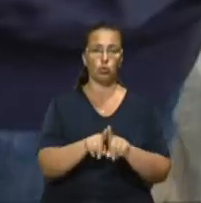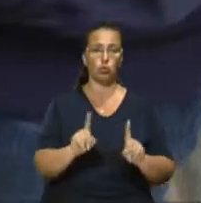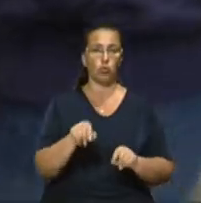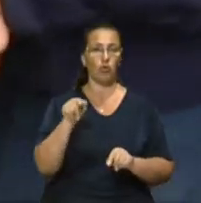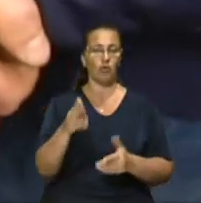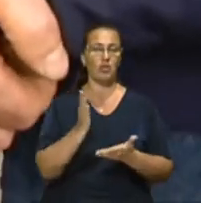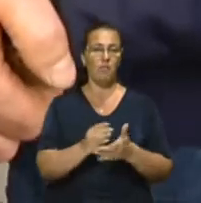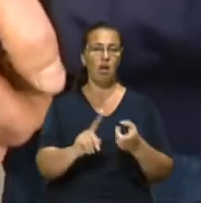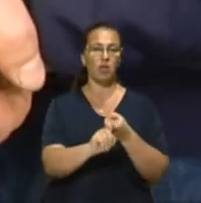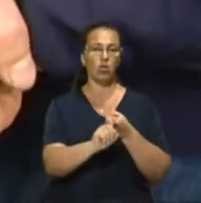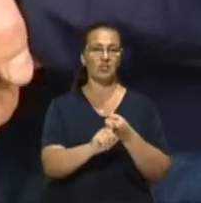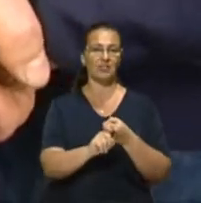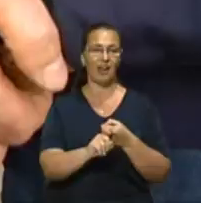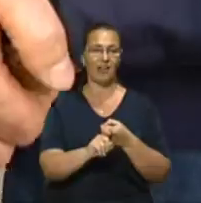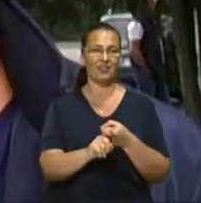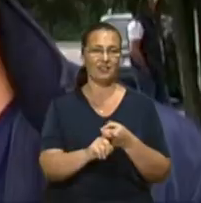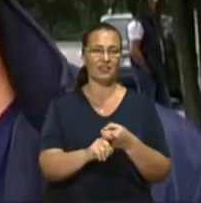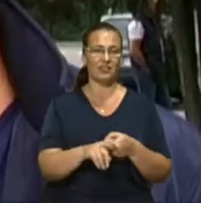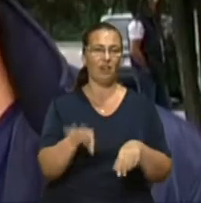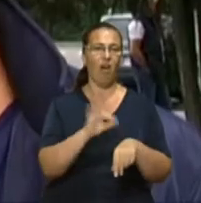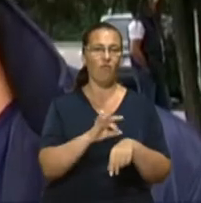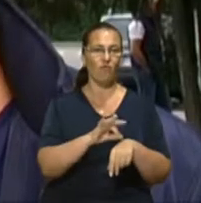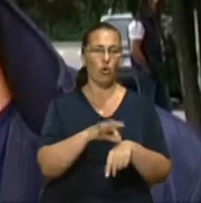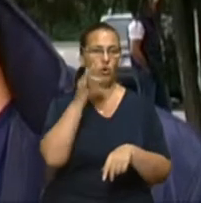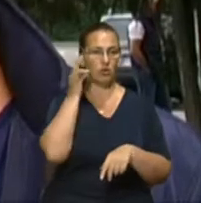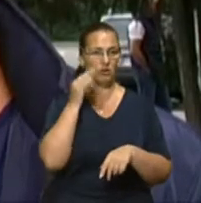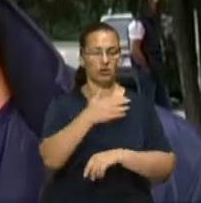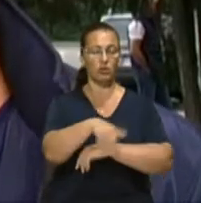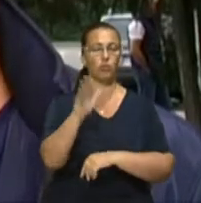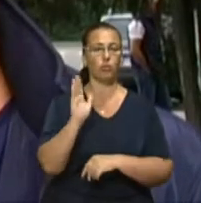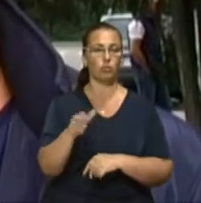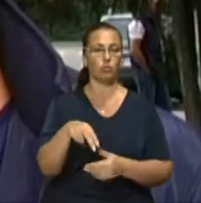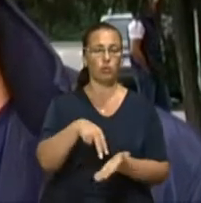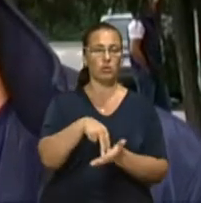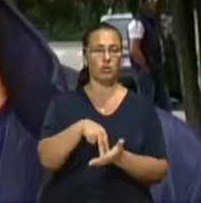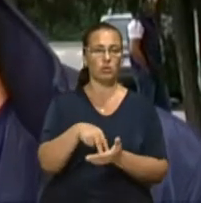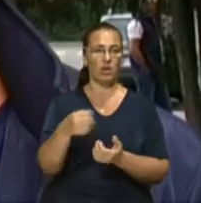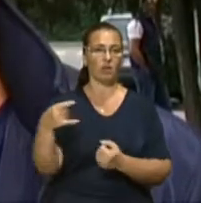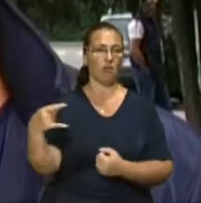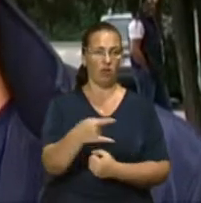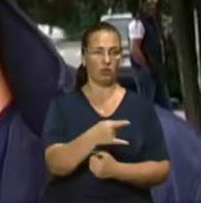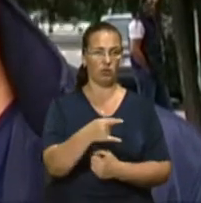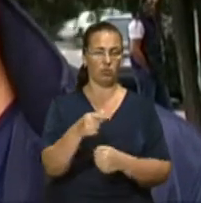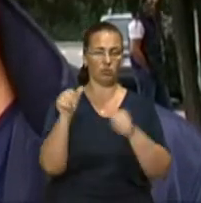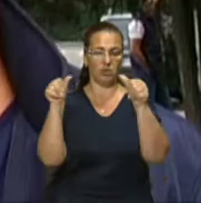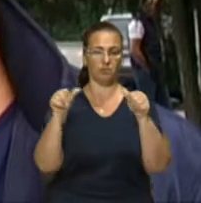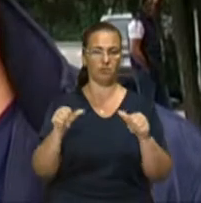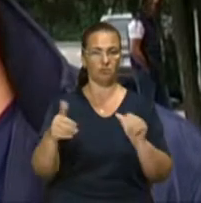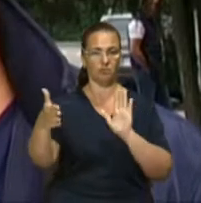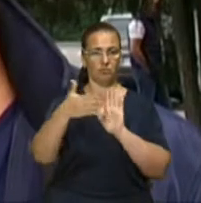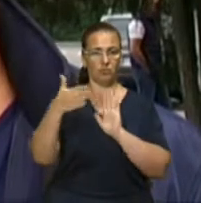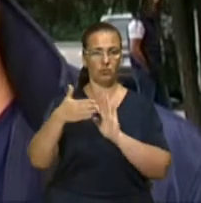мали контакт з зараженою лисицею. На вулиці буде стояти автомобіль, розвішаний етикетками